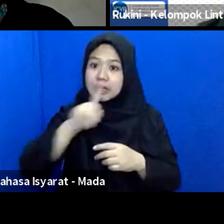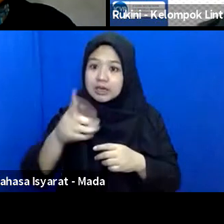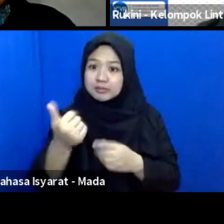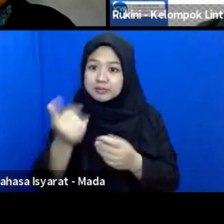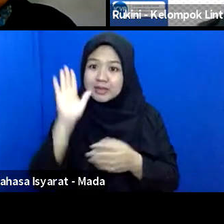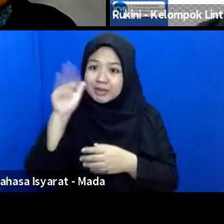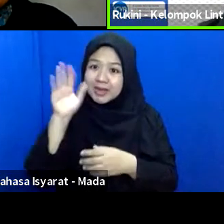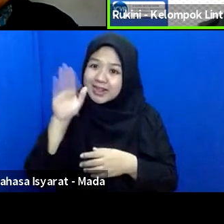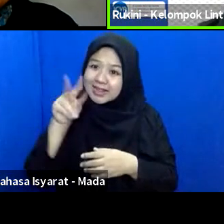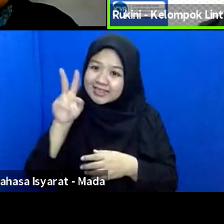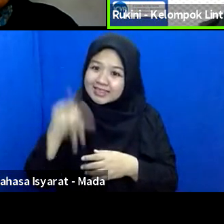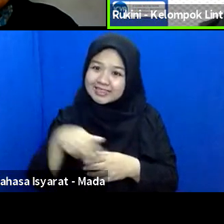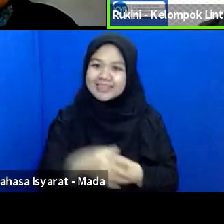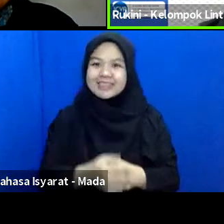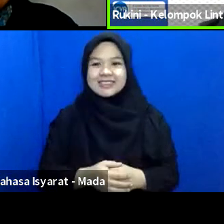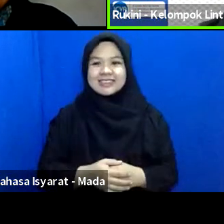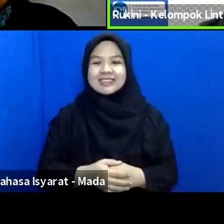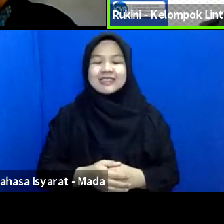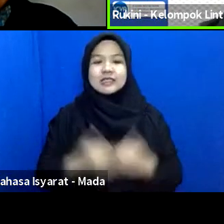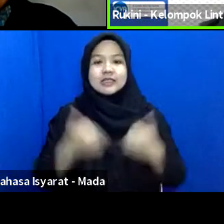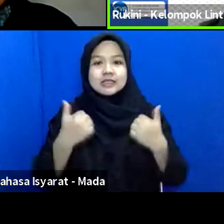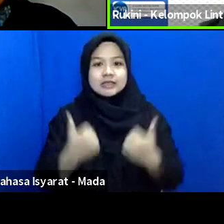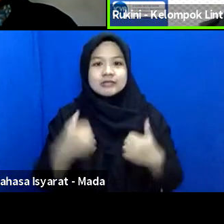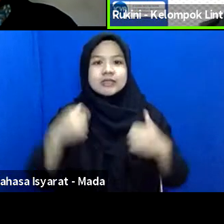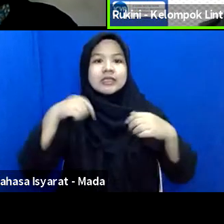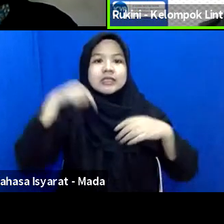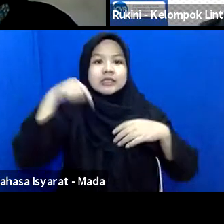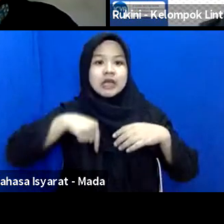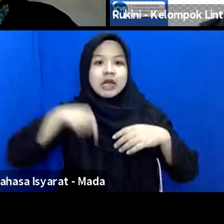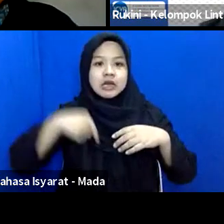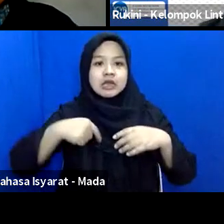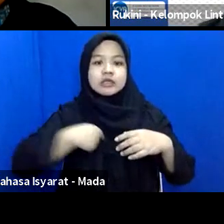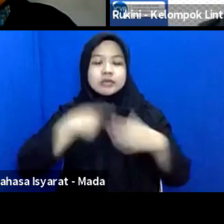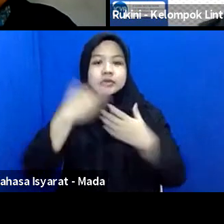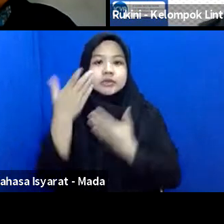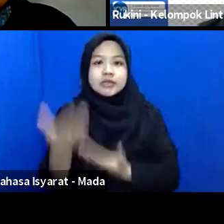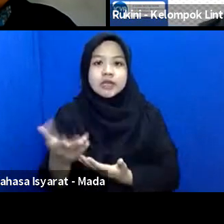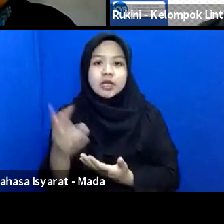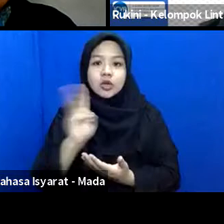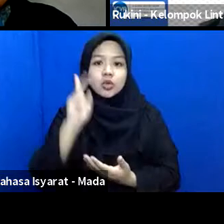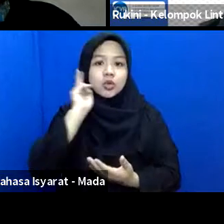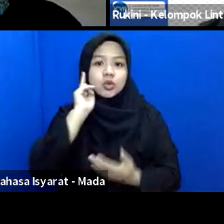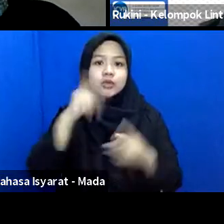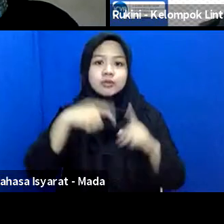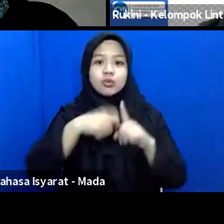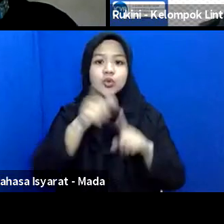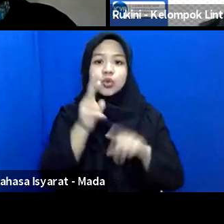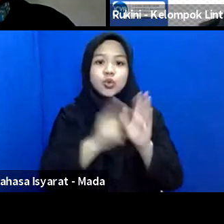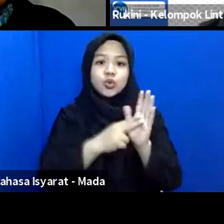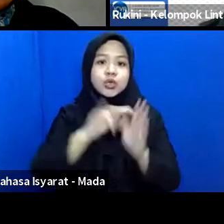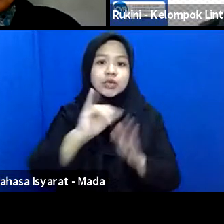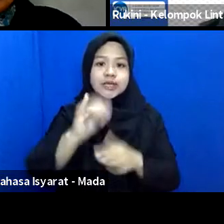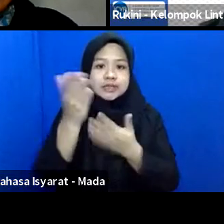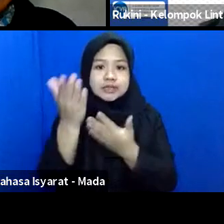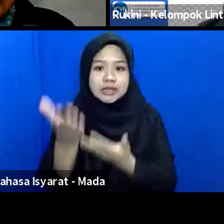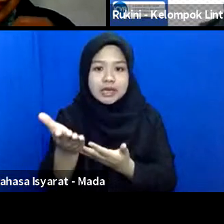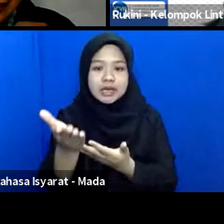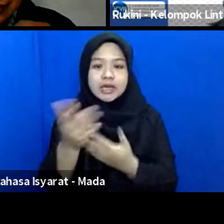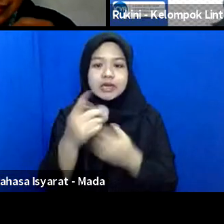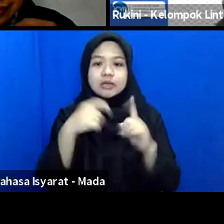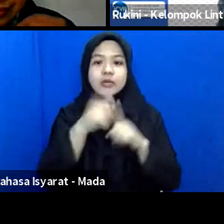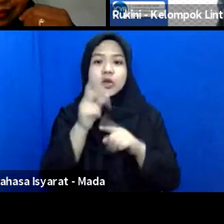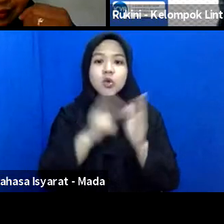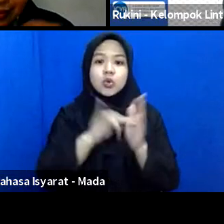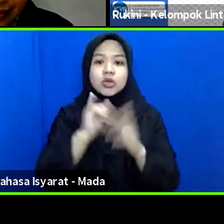kembali sekarang saya mungkin akan mempersilahkan dulu Mbak Kuni silakan Mbak Kuni